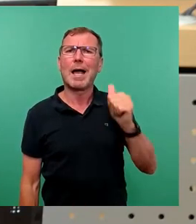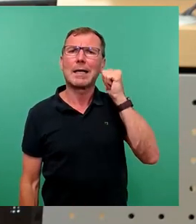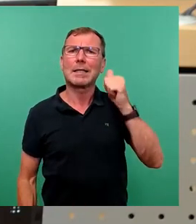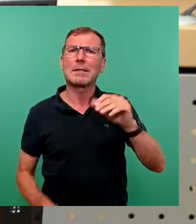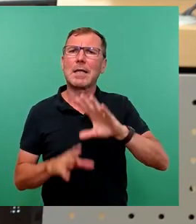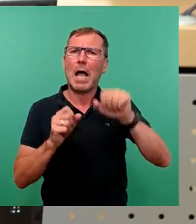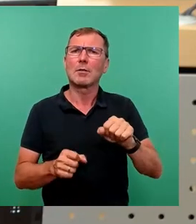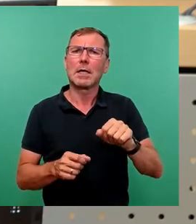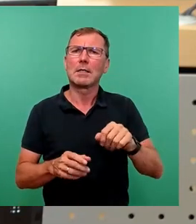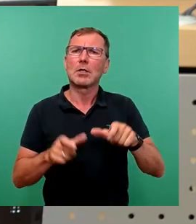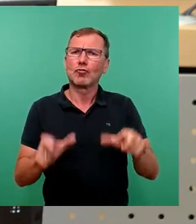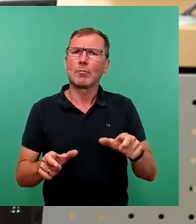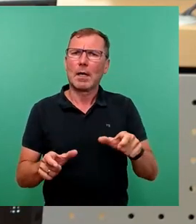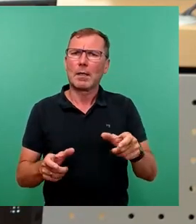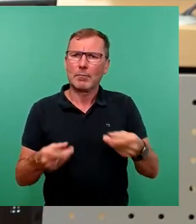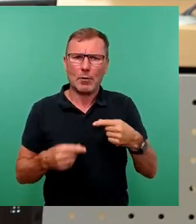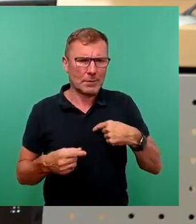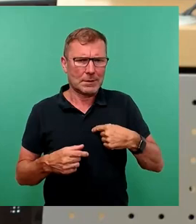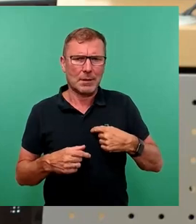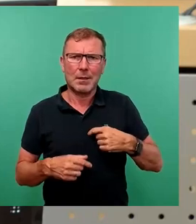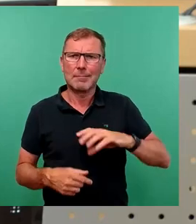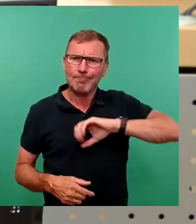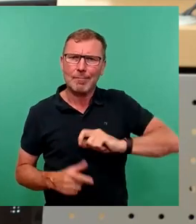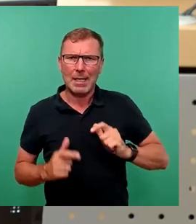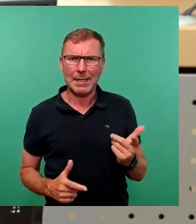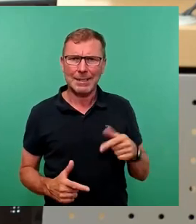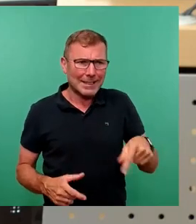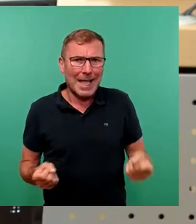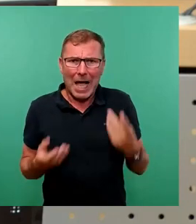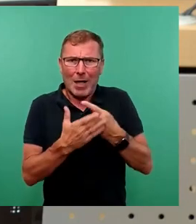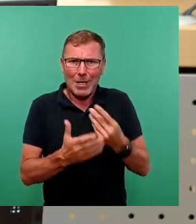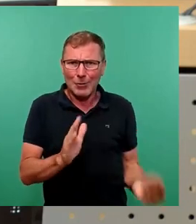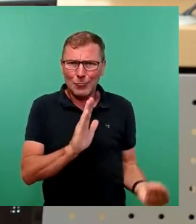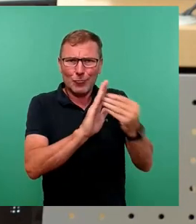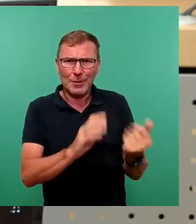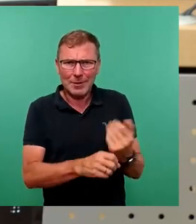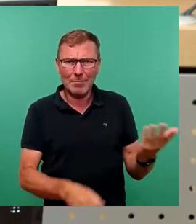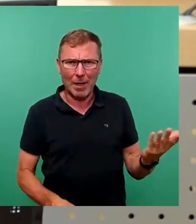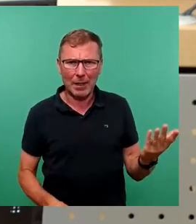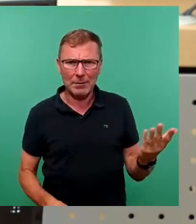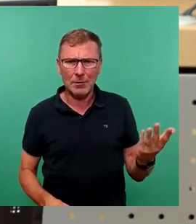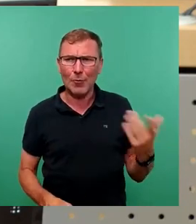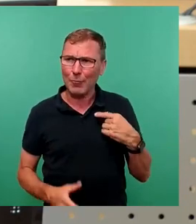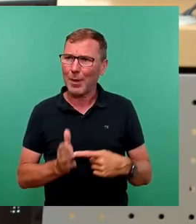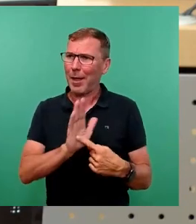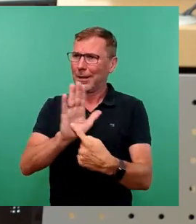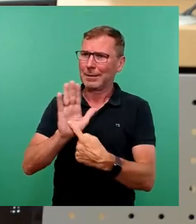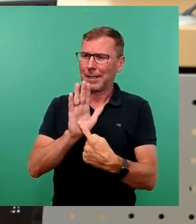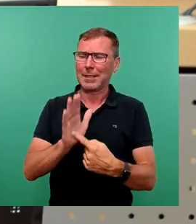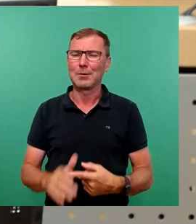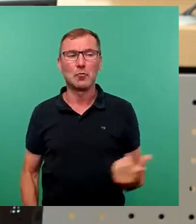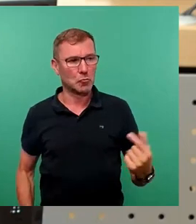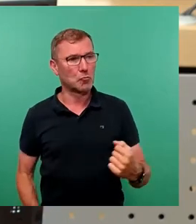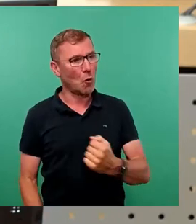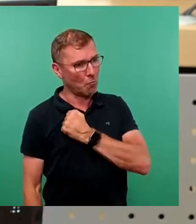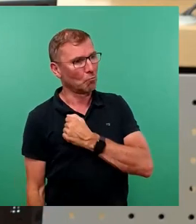auch leiden. Dies zum Thema einer aktuellen Stunde zu machen und mit den Figuren auf anderen zu zeigen, das finde ich schon sehr mutig